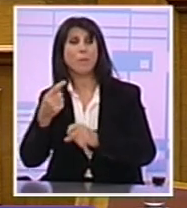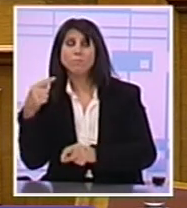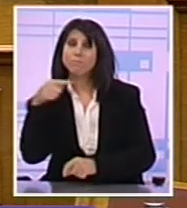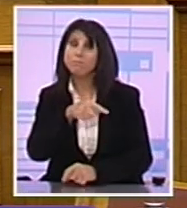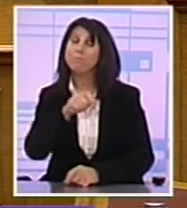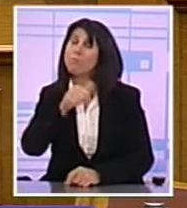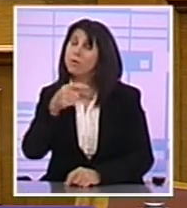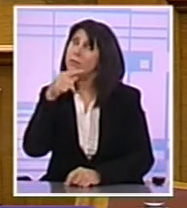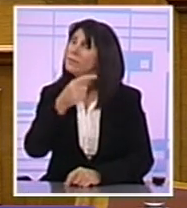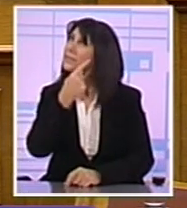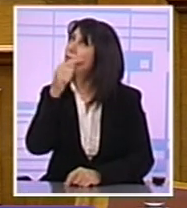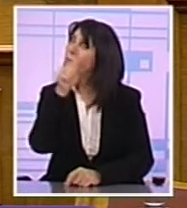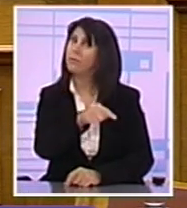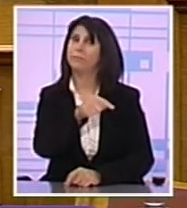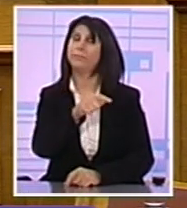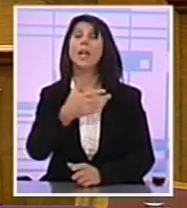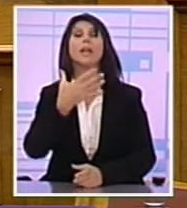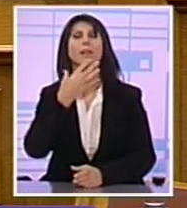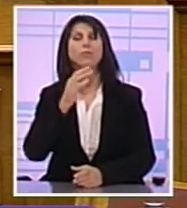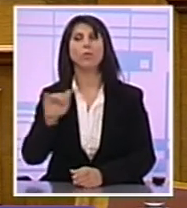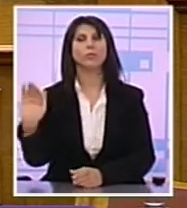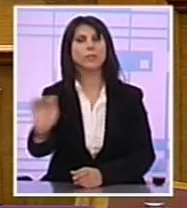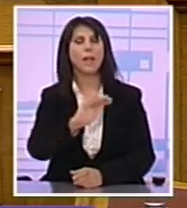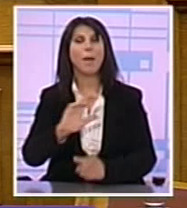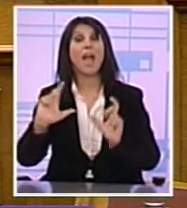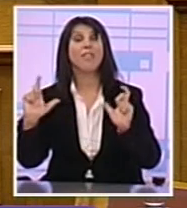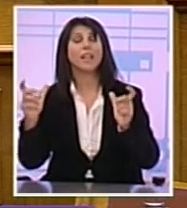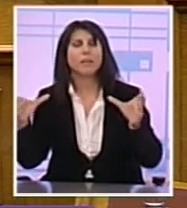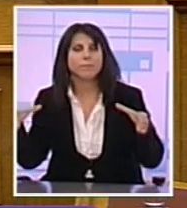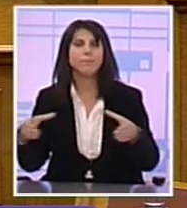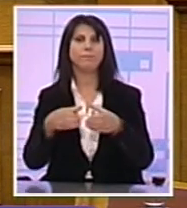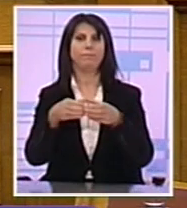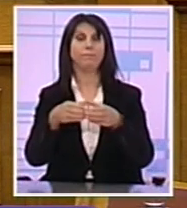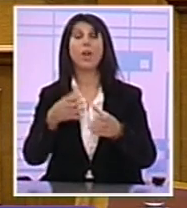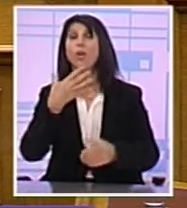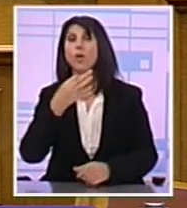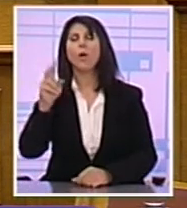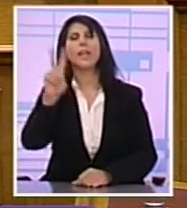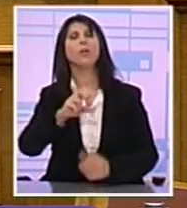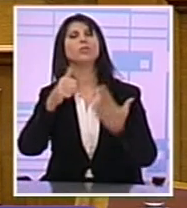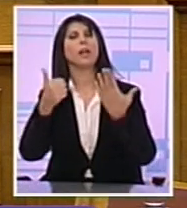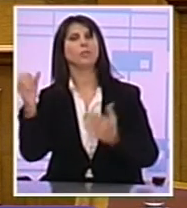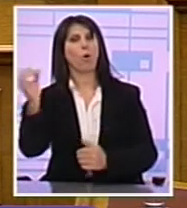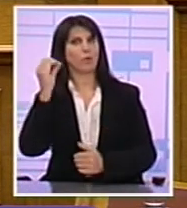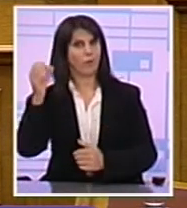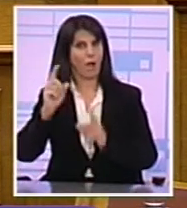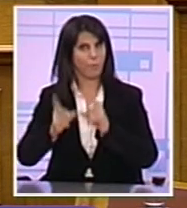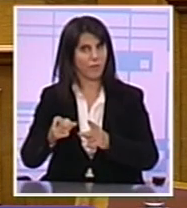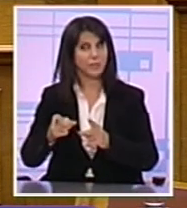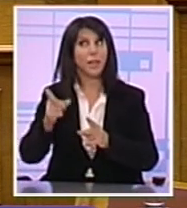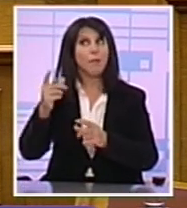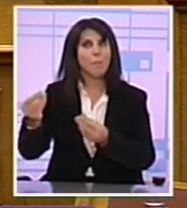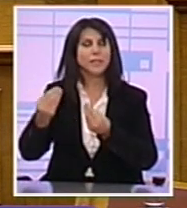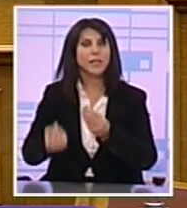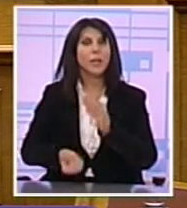Γι' αυτό ζητάμε Και την εθνική συστράτευση Γιατί η απόφαση της 26ης Οκτωβρίου Διαμορφώνει νέα δεδομένα